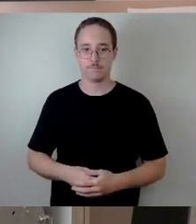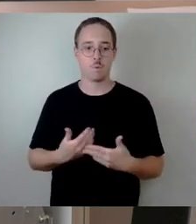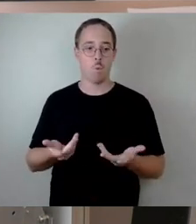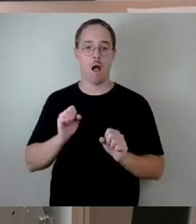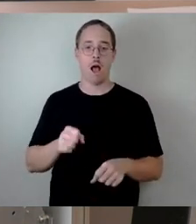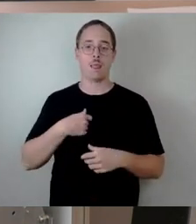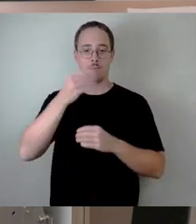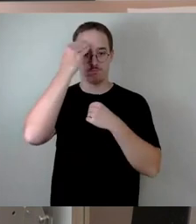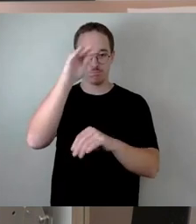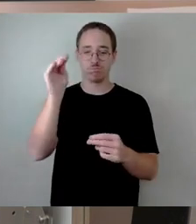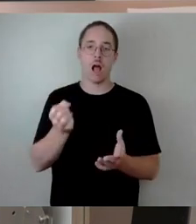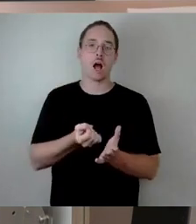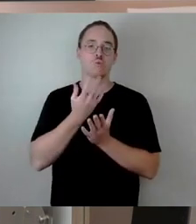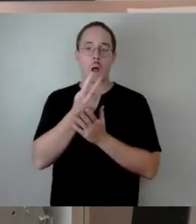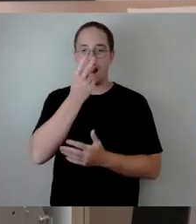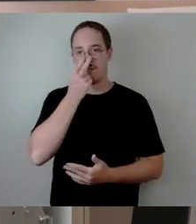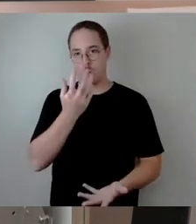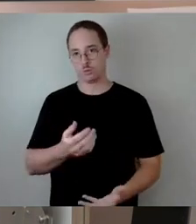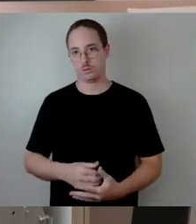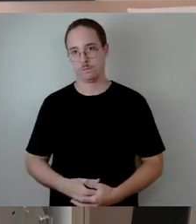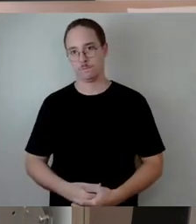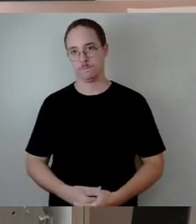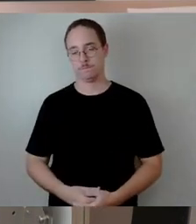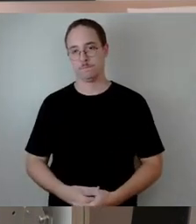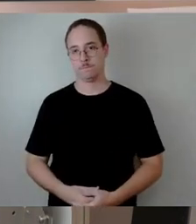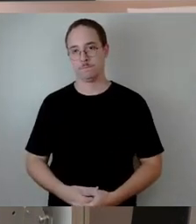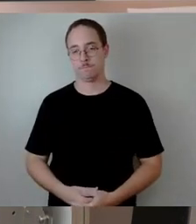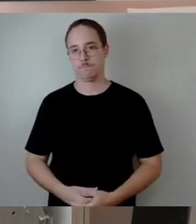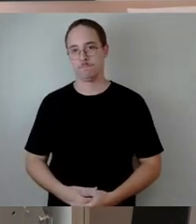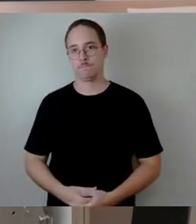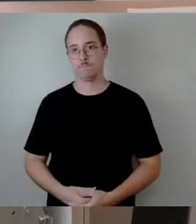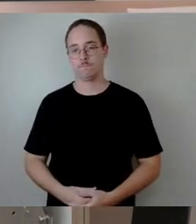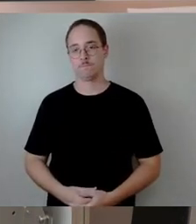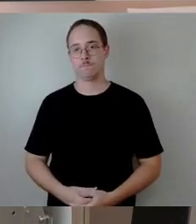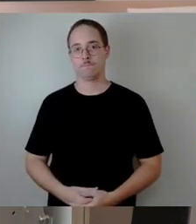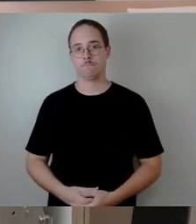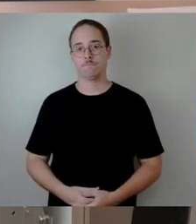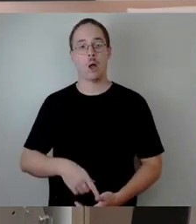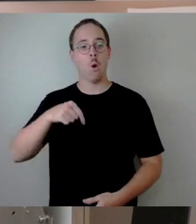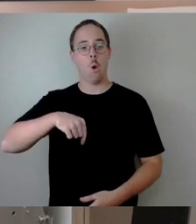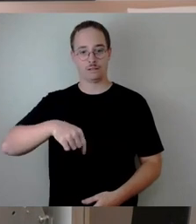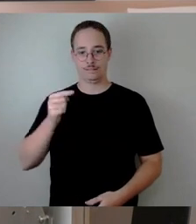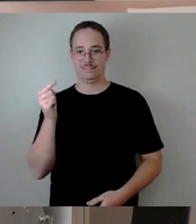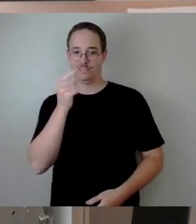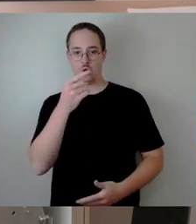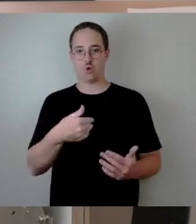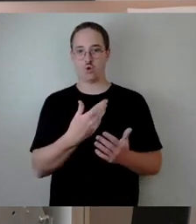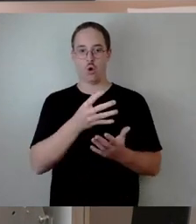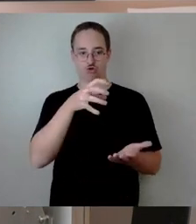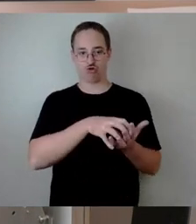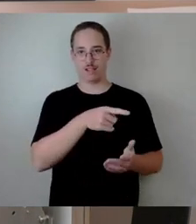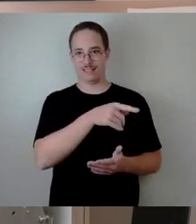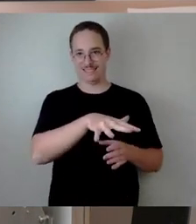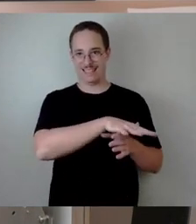aktuellen Zustand sagen kann. Wir werden heute auf der Neustädter Seite beginnen und morgen wird auch